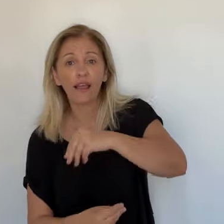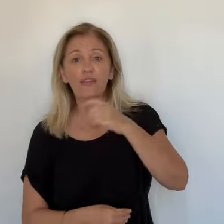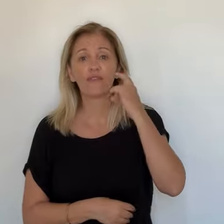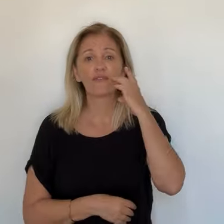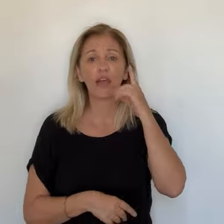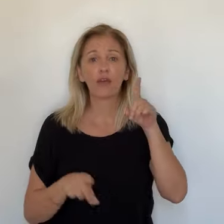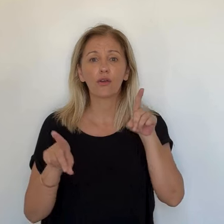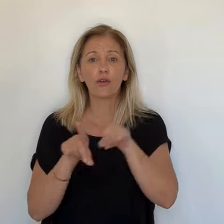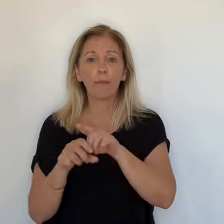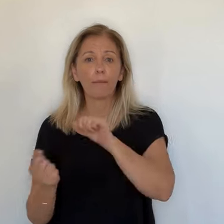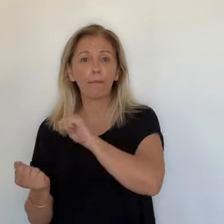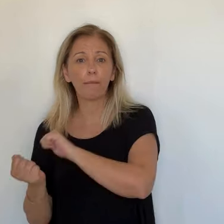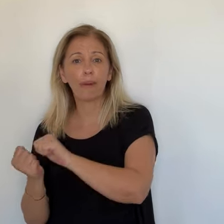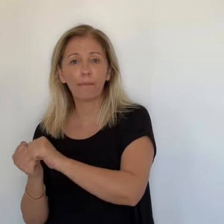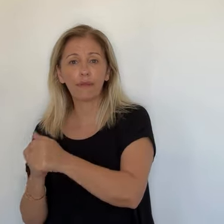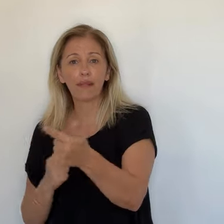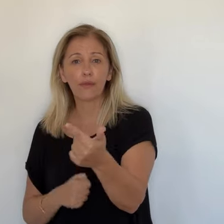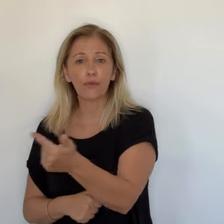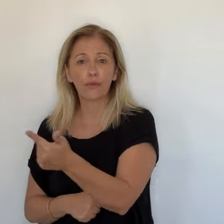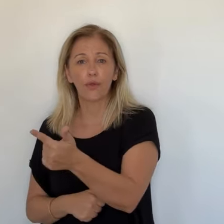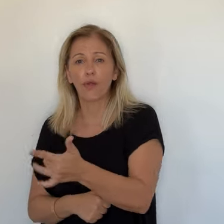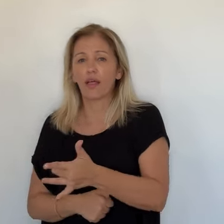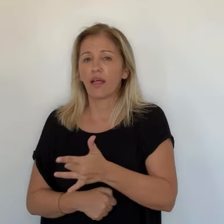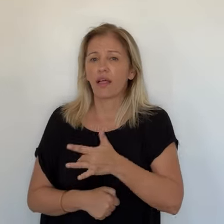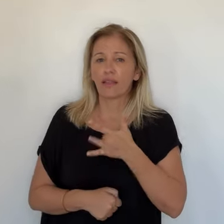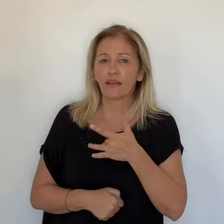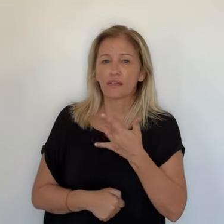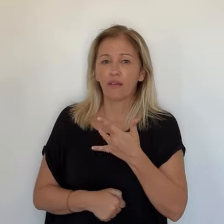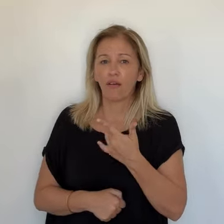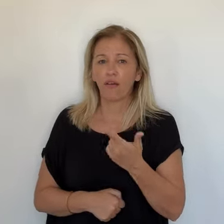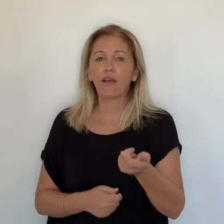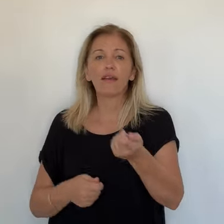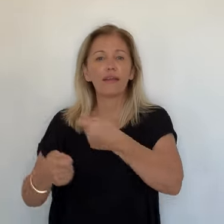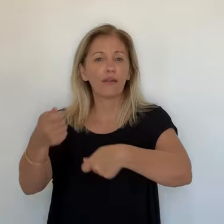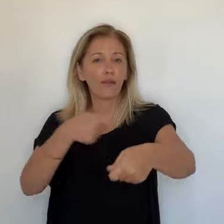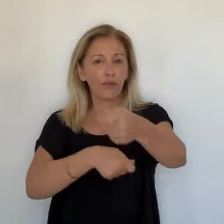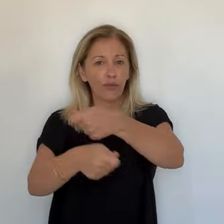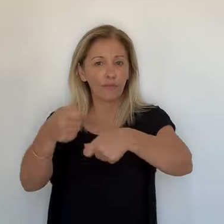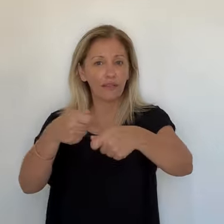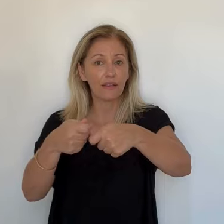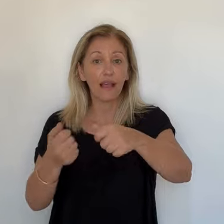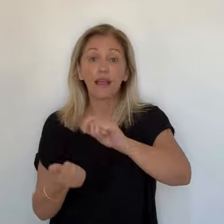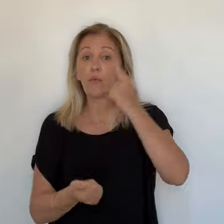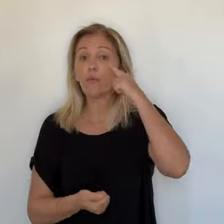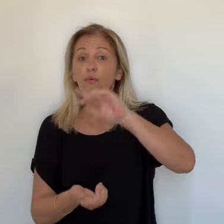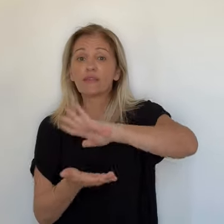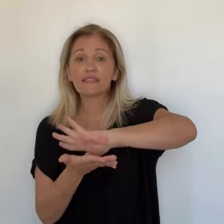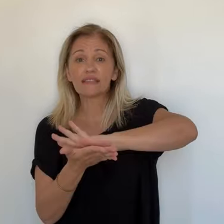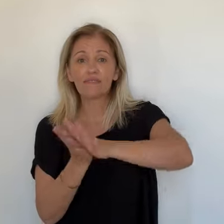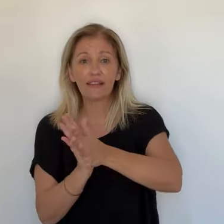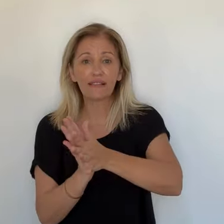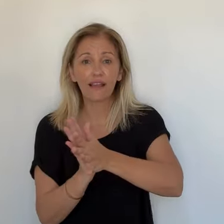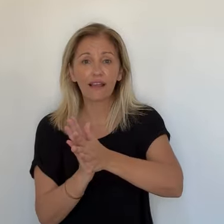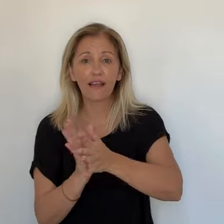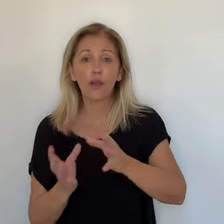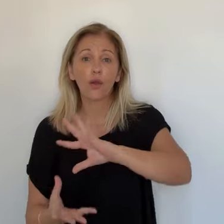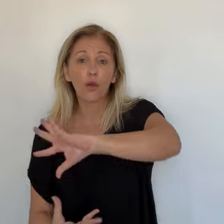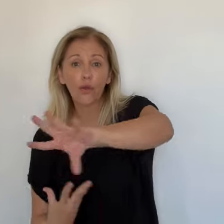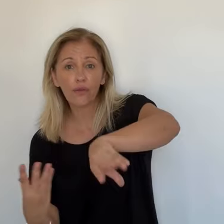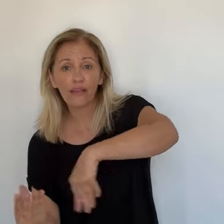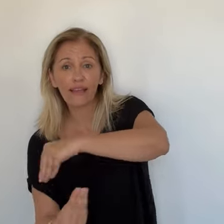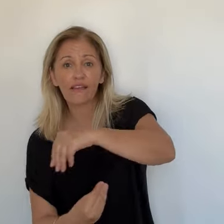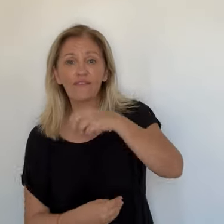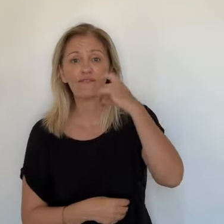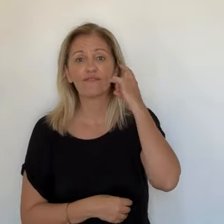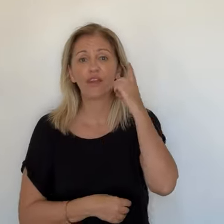autour de 20 euros à la tonne, vous voyez. Donc ce sont vraiment les filières les plus intéressantes économiquement. Le Sivadec tire 500 000 euros